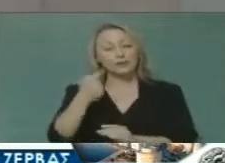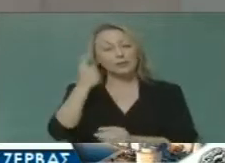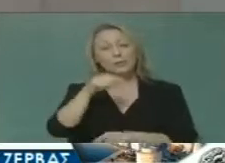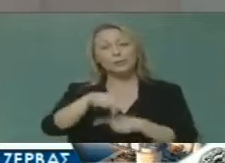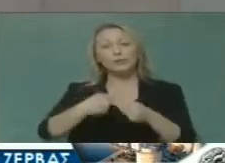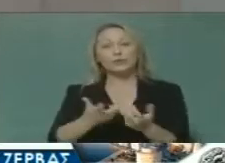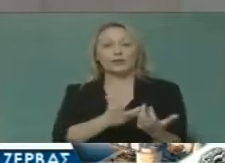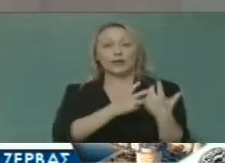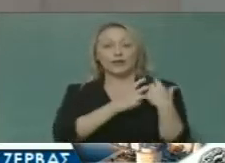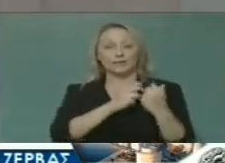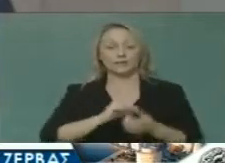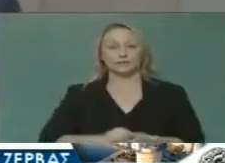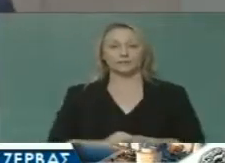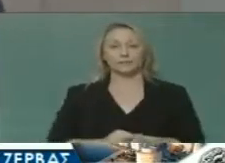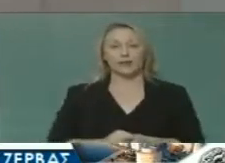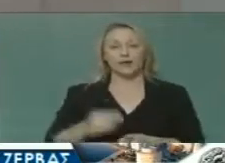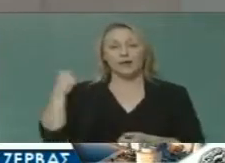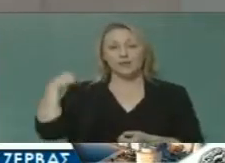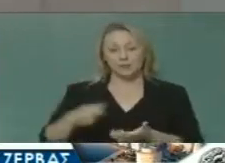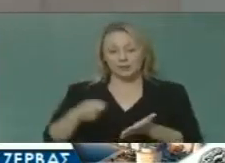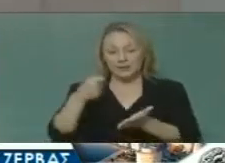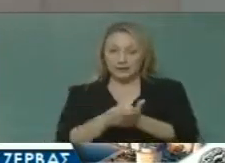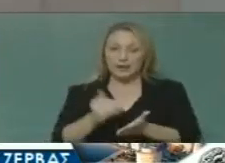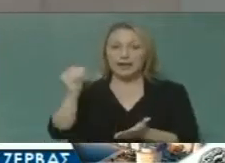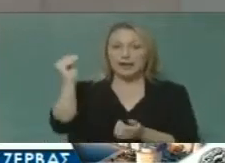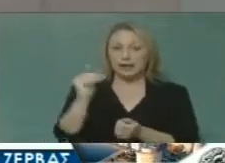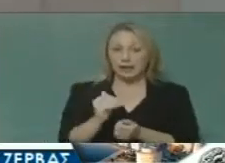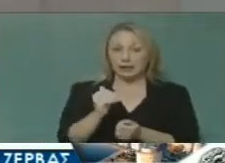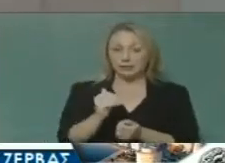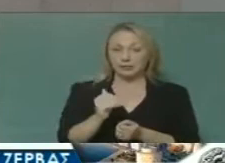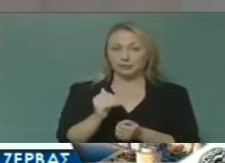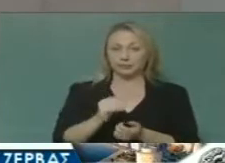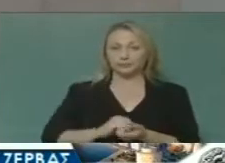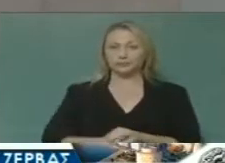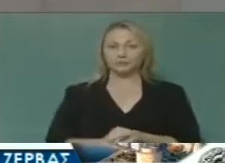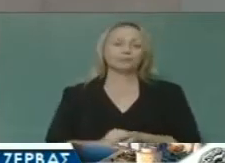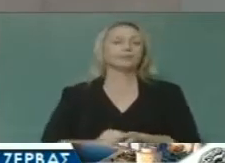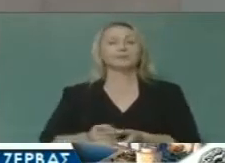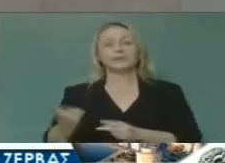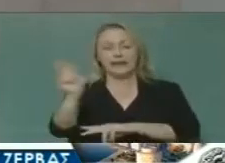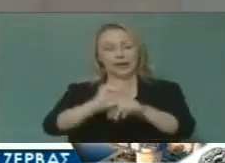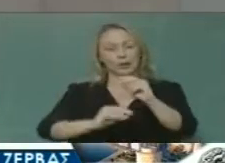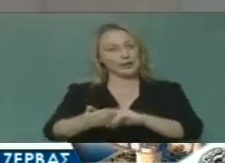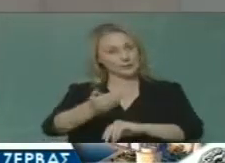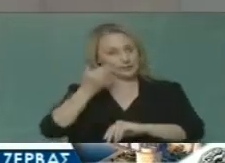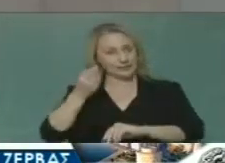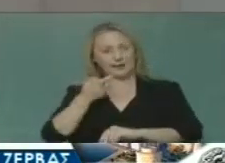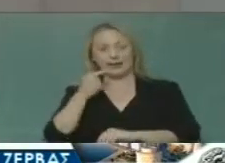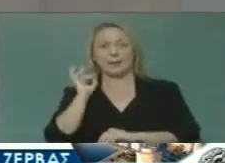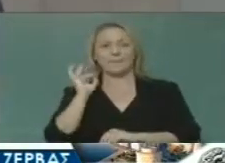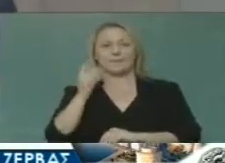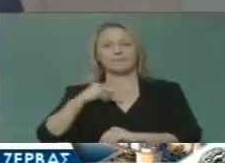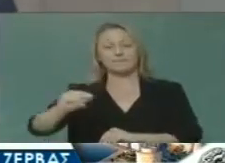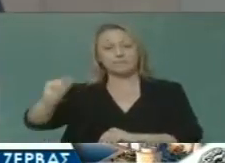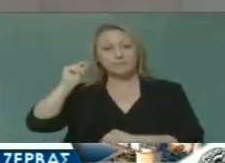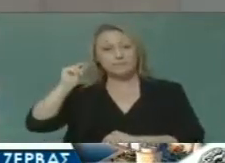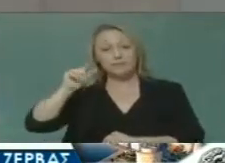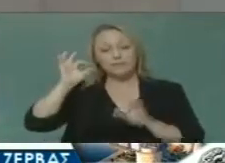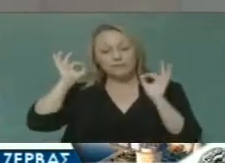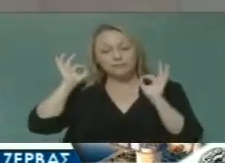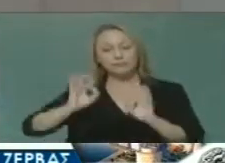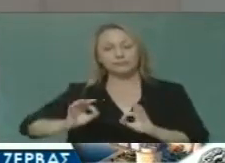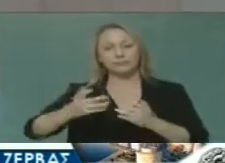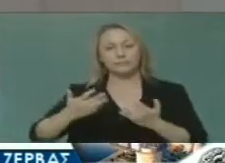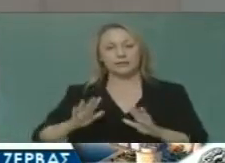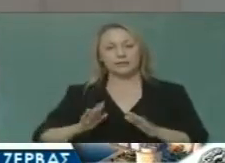Μειώσεις δημοτικών τελών. Αυτό που είχαμε τονίσει προεκλογικά αυτό για το οποίο είχαμε δεσμευτεί το κάναμε πράξη.